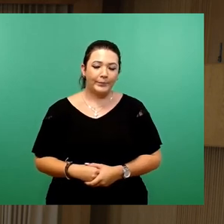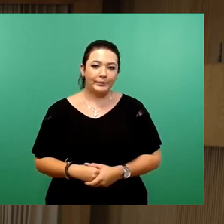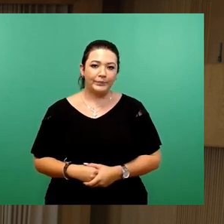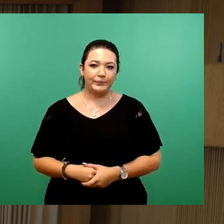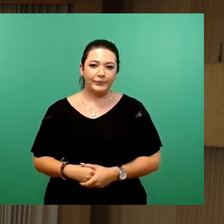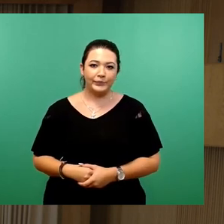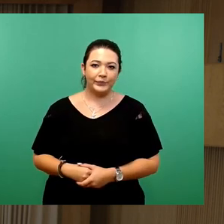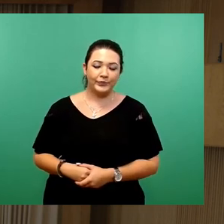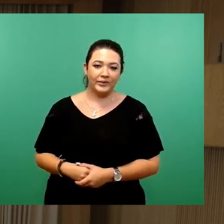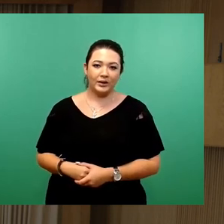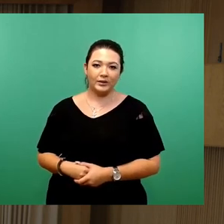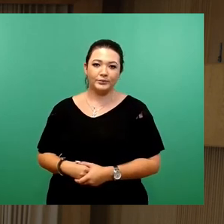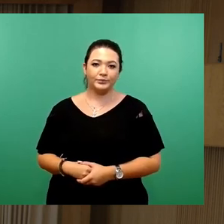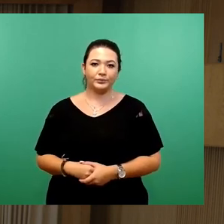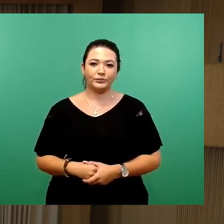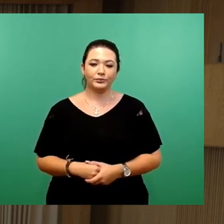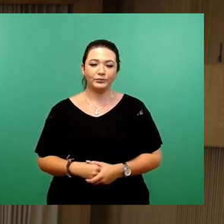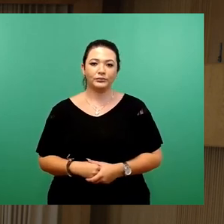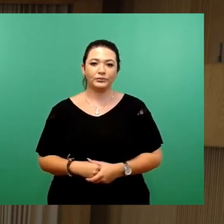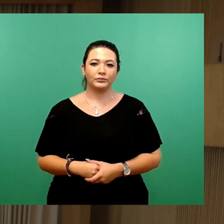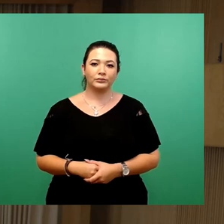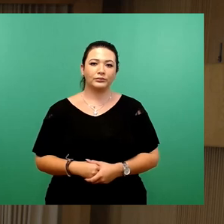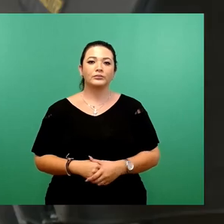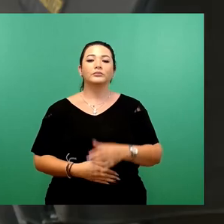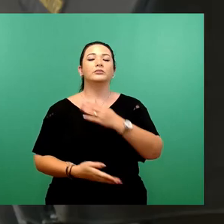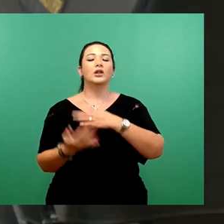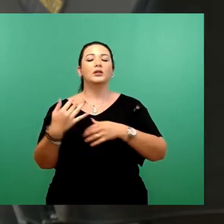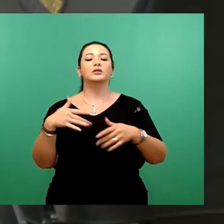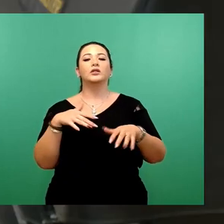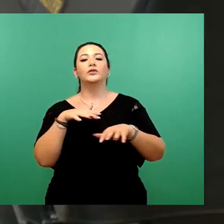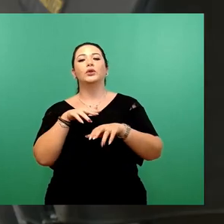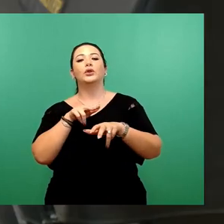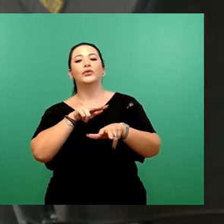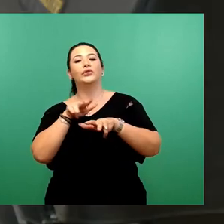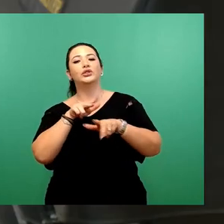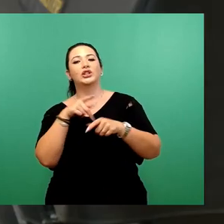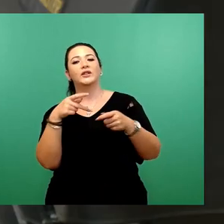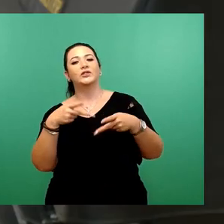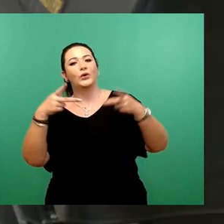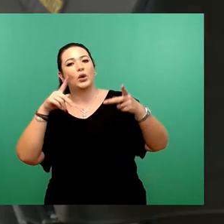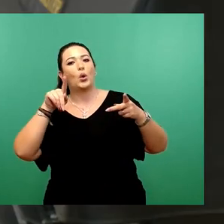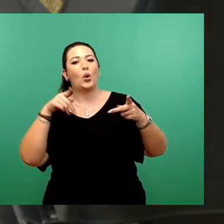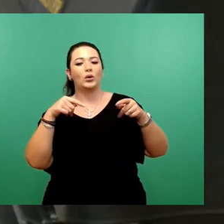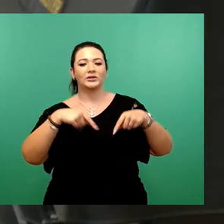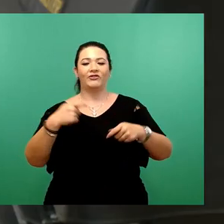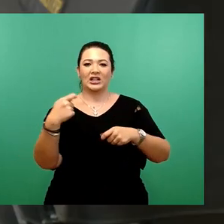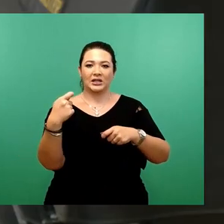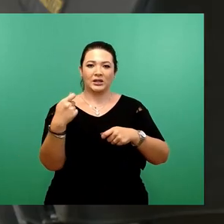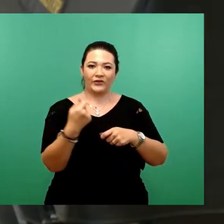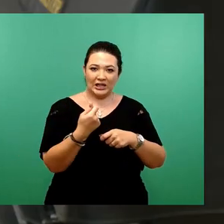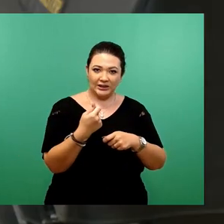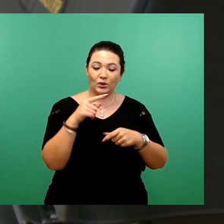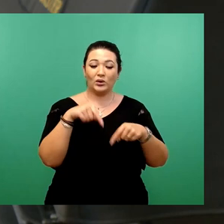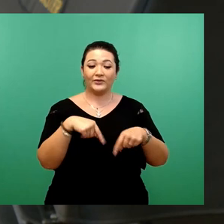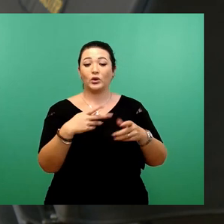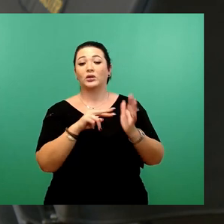Also wir haben ja bereits in den Ausschüssen für Wirtschaftsförderung und Stadtentwicklung durch das Amt für Wirtschaftsförderung zu Planung